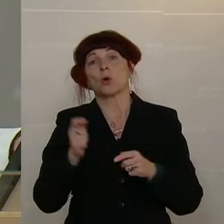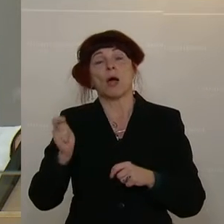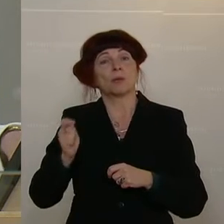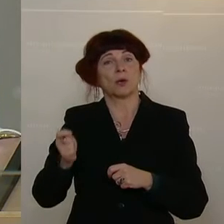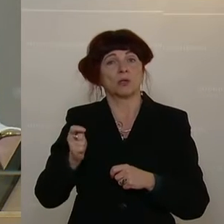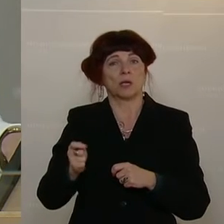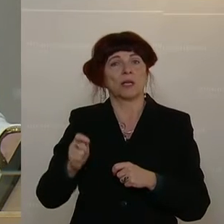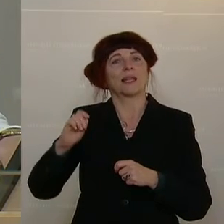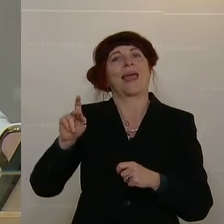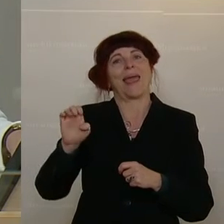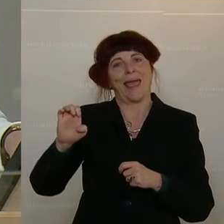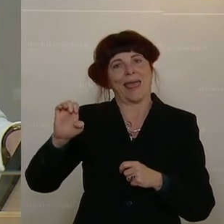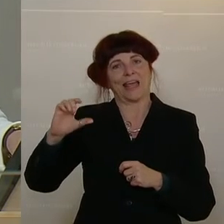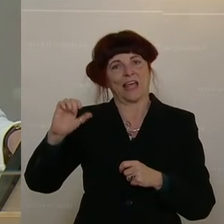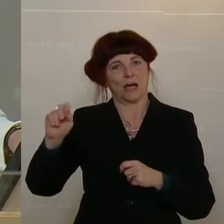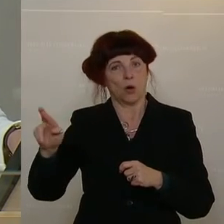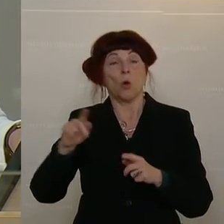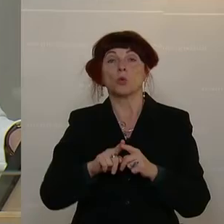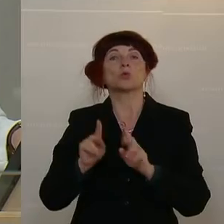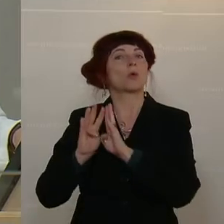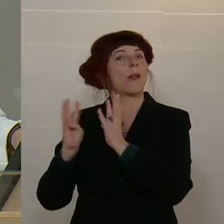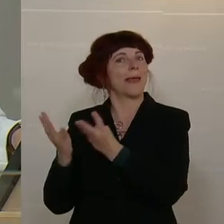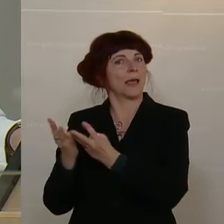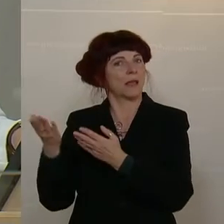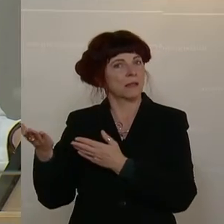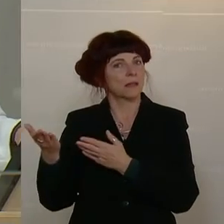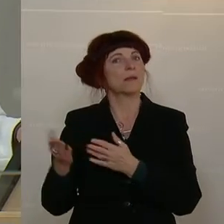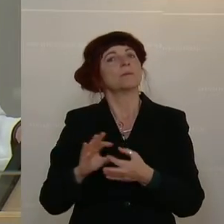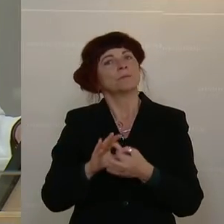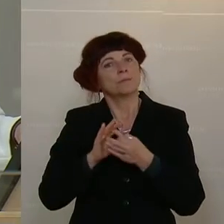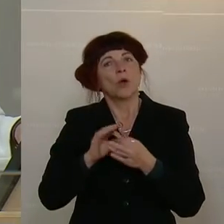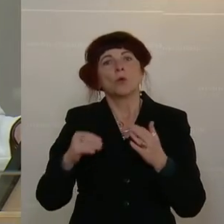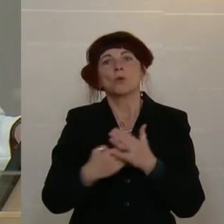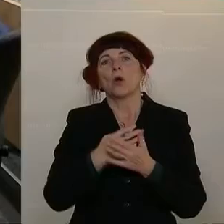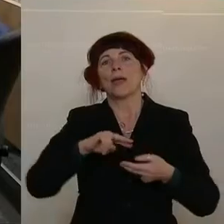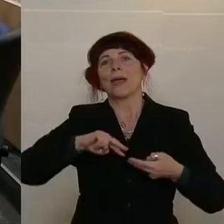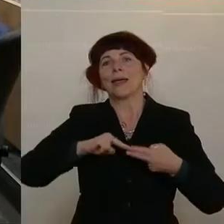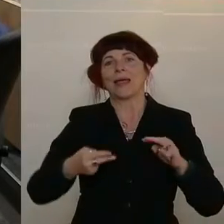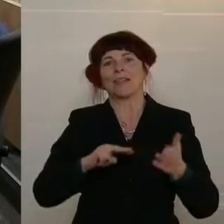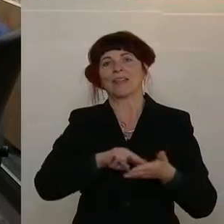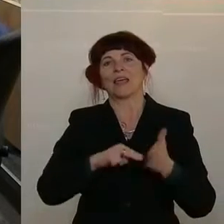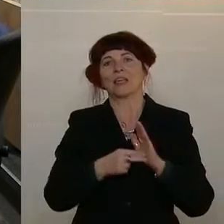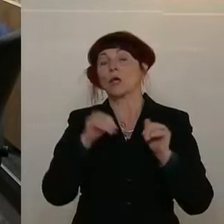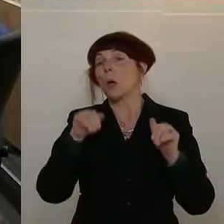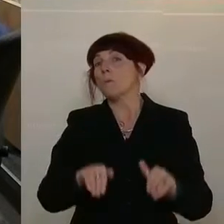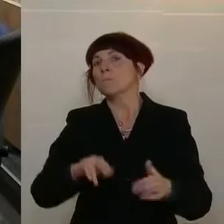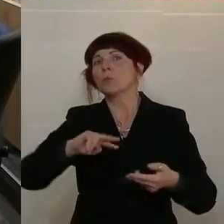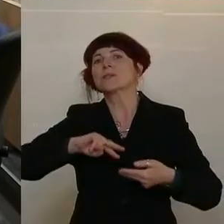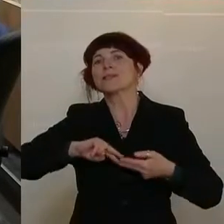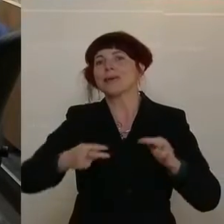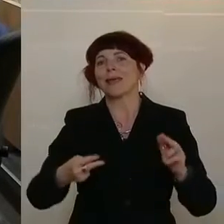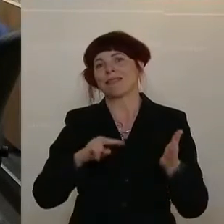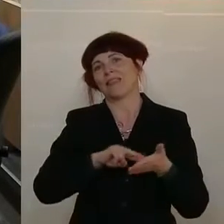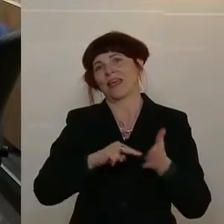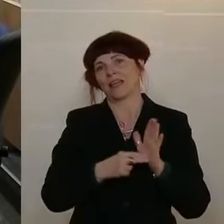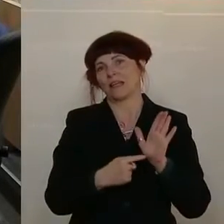Abgeordneten Cornelia Ecker. Kolleginnen und Kollegen, betreffend die neue Gentechnik muss als Gentechnik behandelt werden,